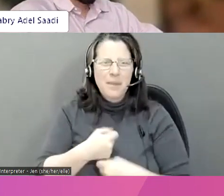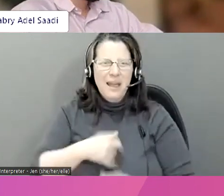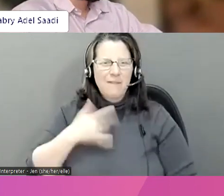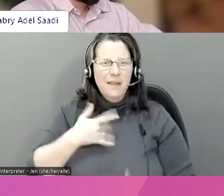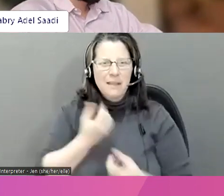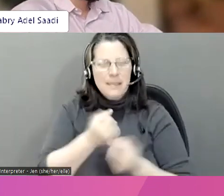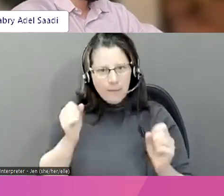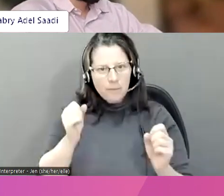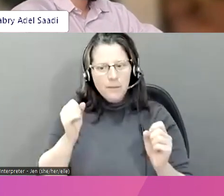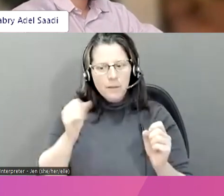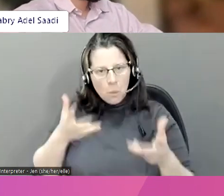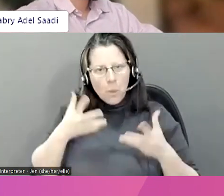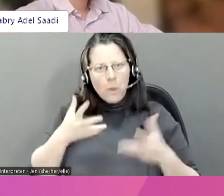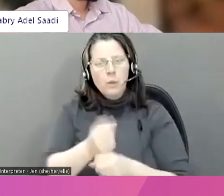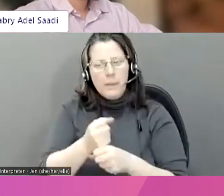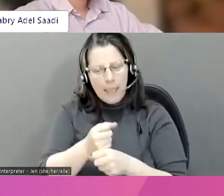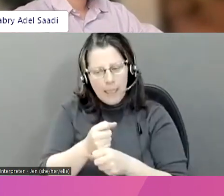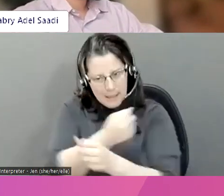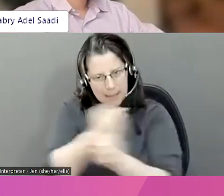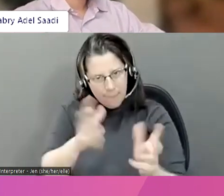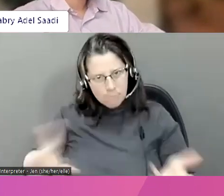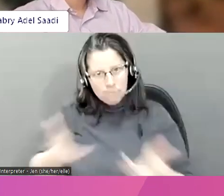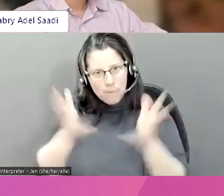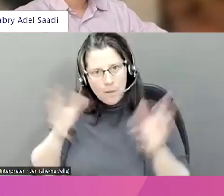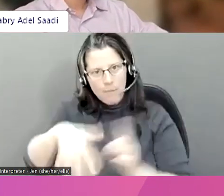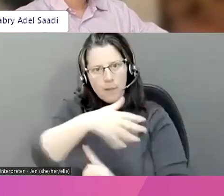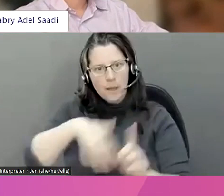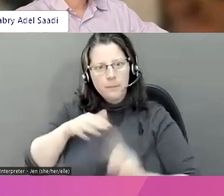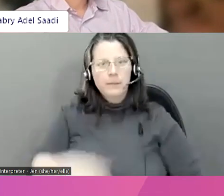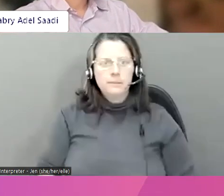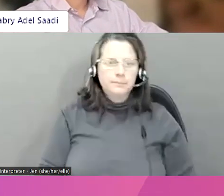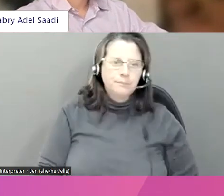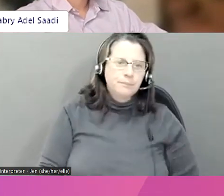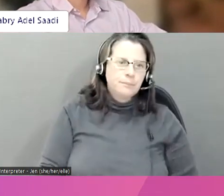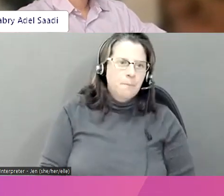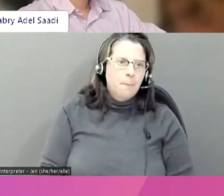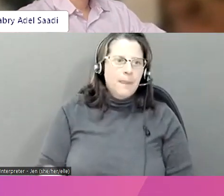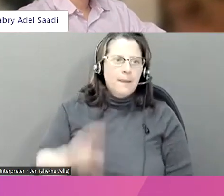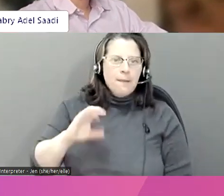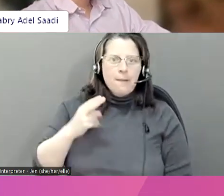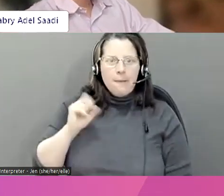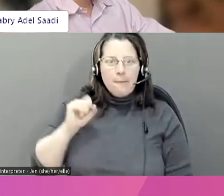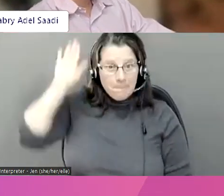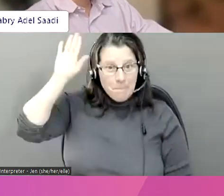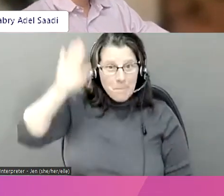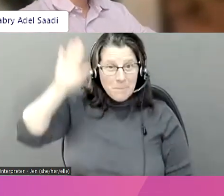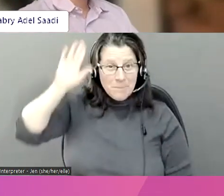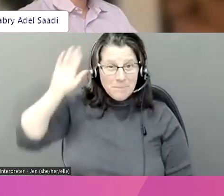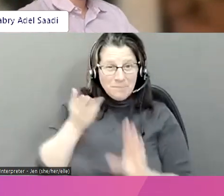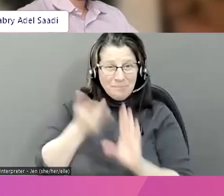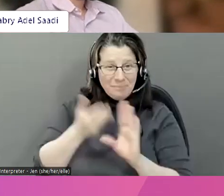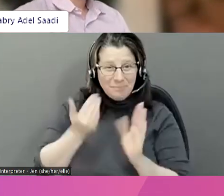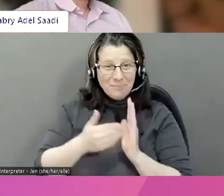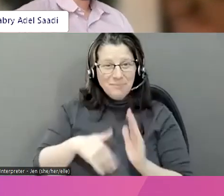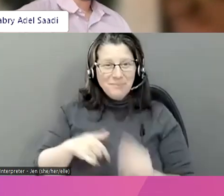Car de parler de sécurité ne va pas contribuer à une augmentation de la sécurité et non plus à des pratiques sécuritaires. Bon, je me